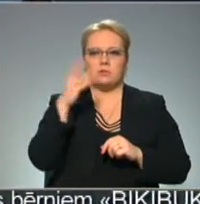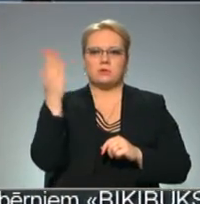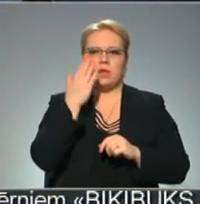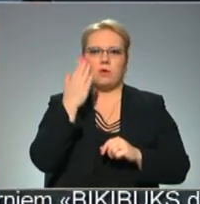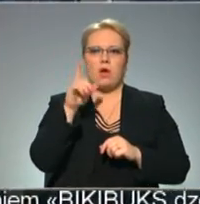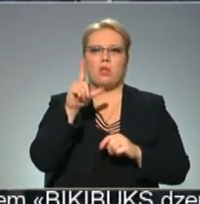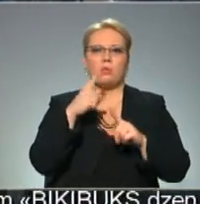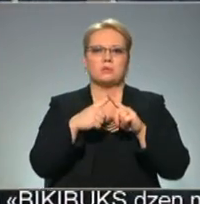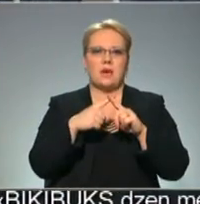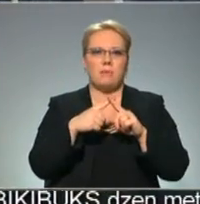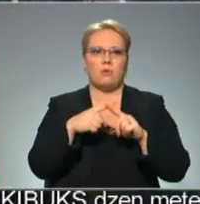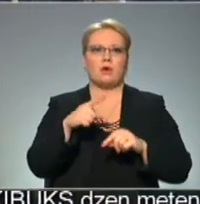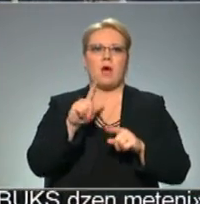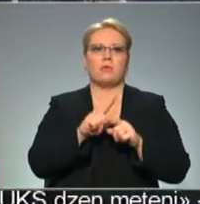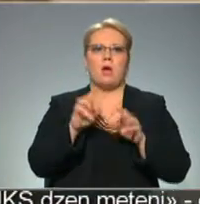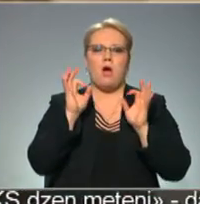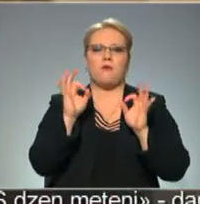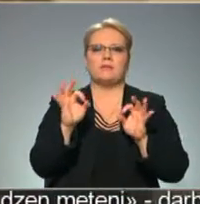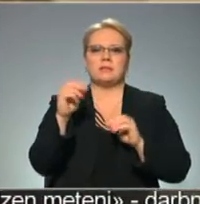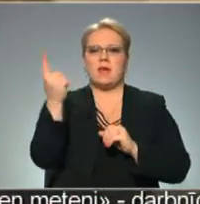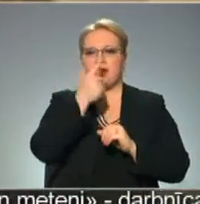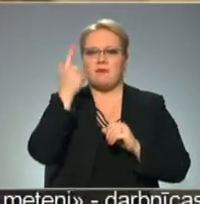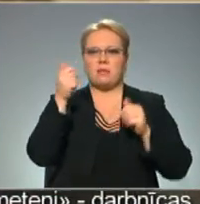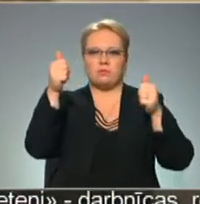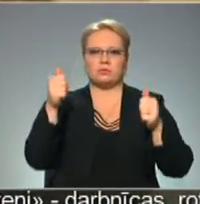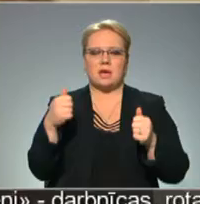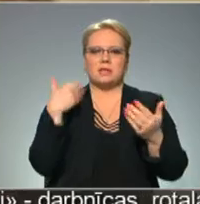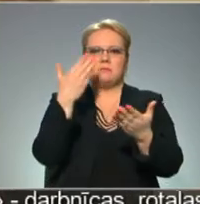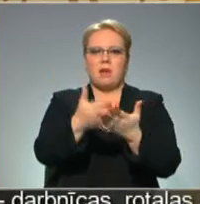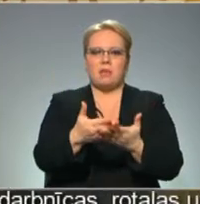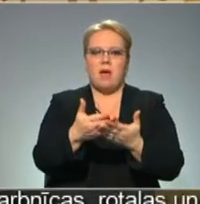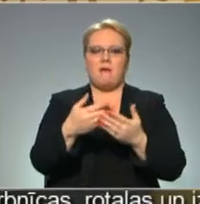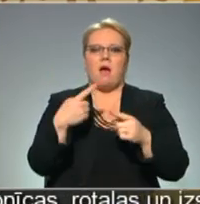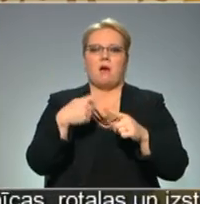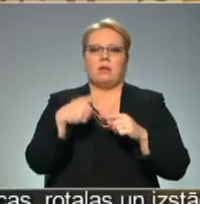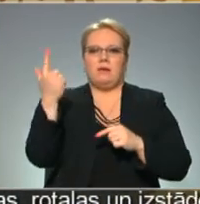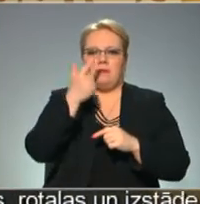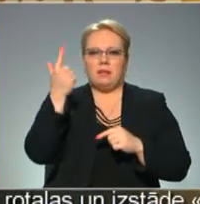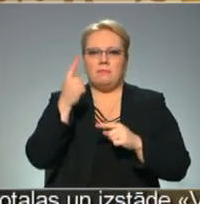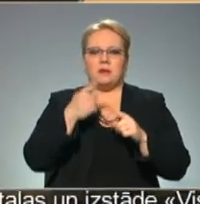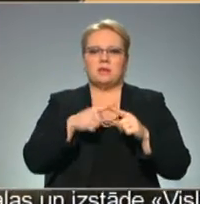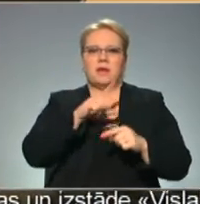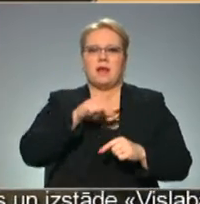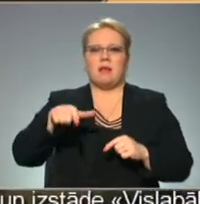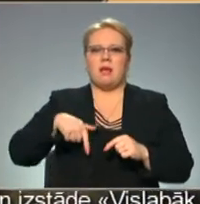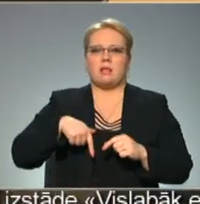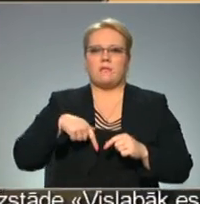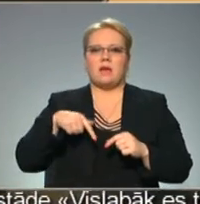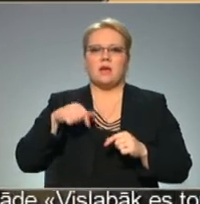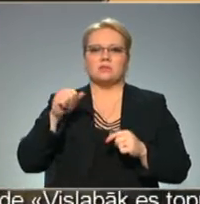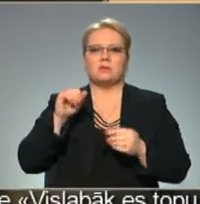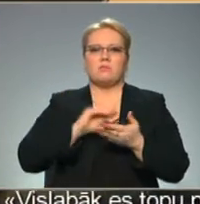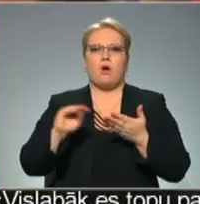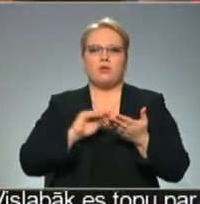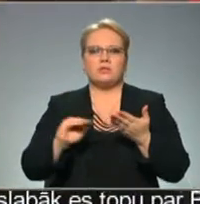Lūksemburgā. Latvijas oficiālais filmstens piedāvā ar gan jau gatavas filmus, iespēja satikt Latvijas producentus, gan